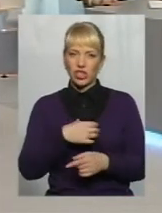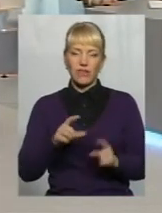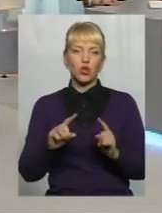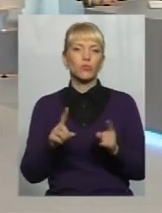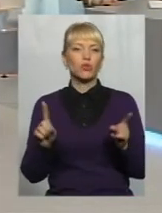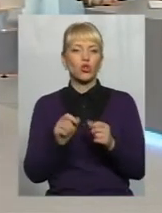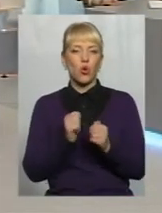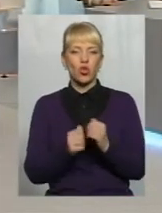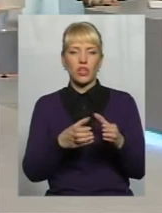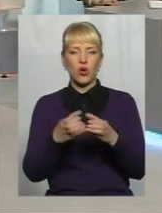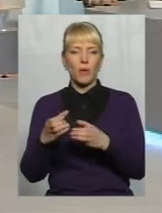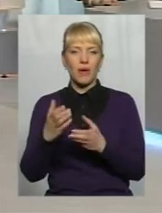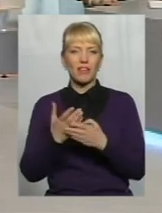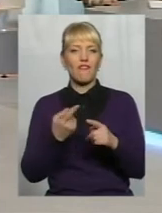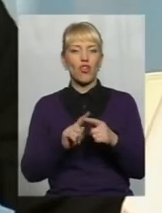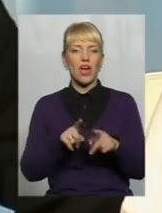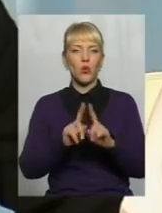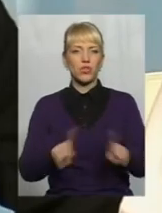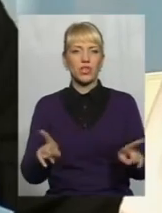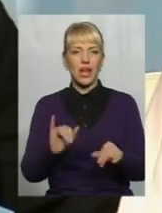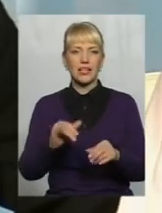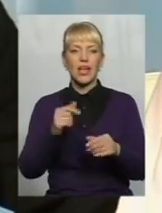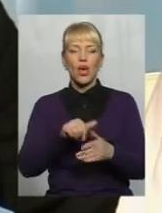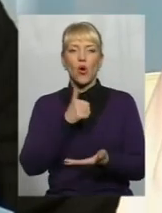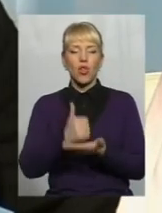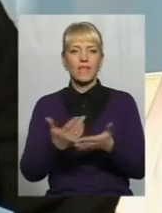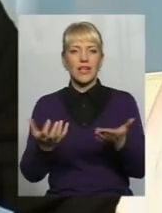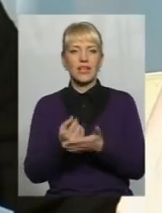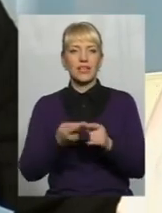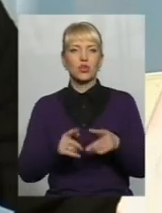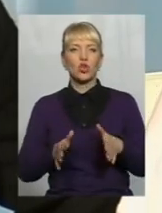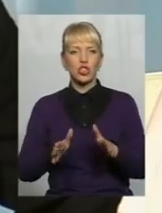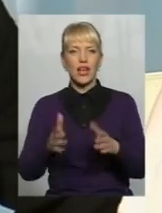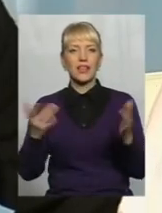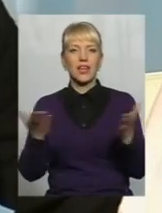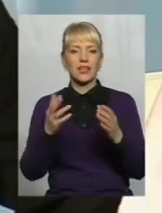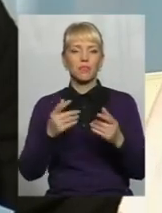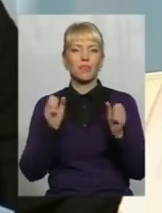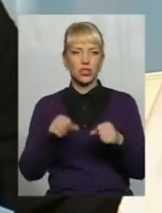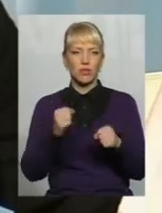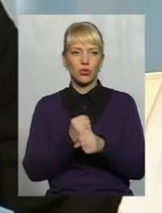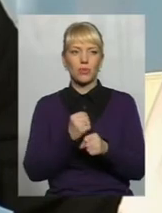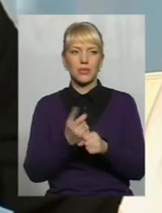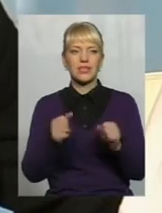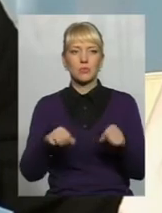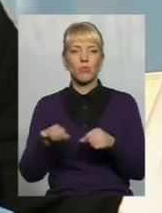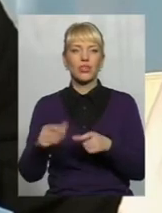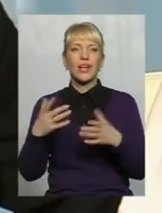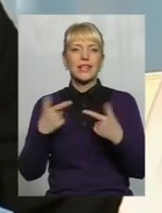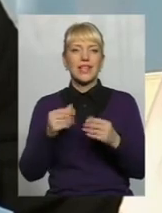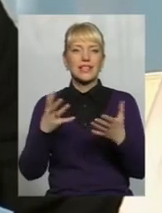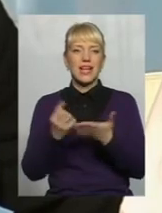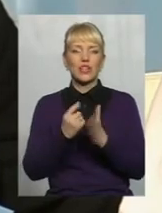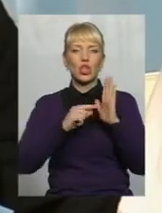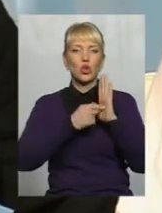кожна громада, вона унікальна І головне знайти той шлях, яким чином можна бути робити її спроможною Тобто, де знайти ту точку,